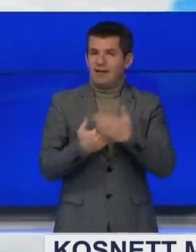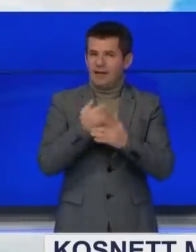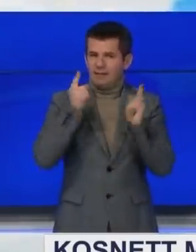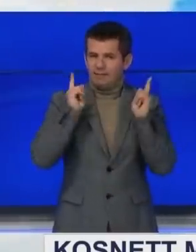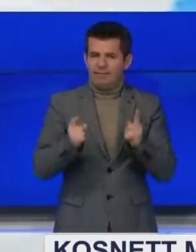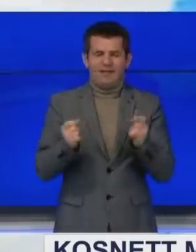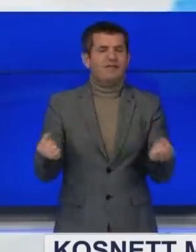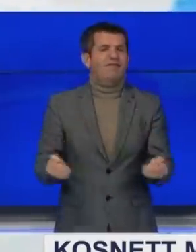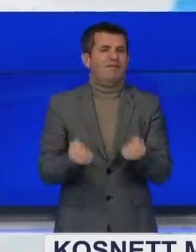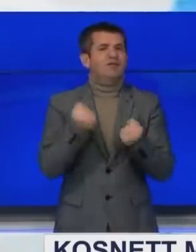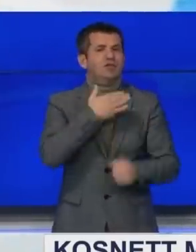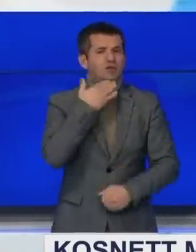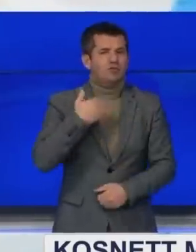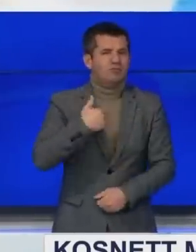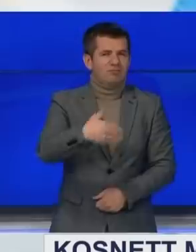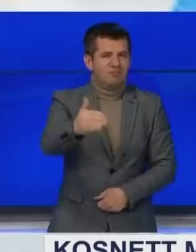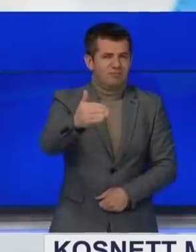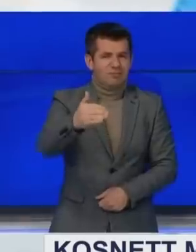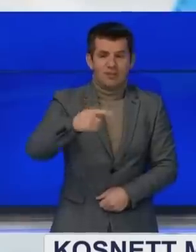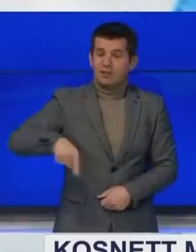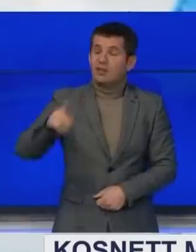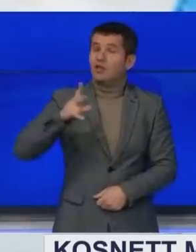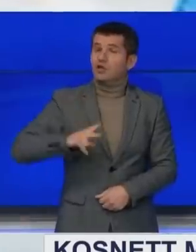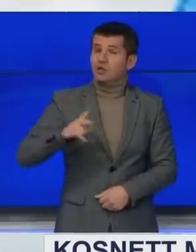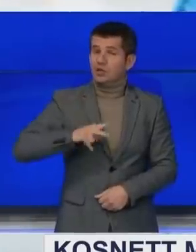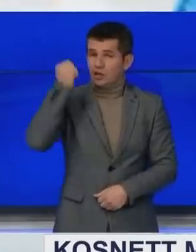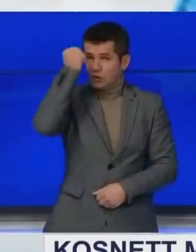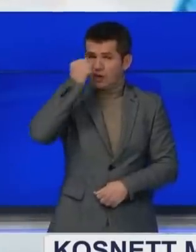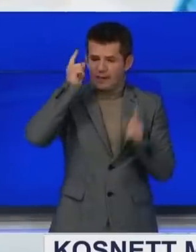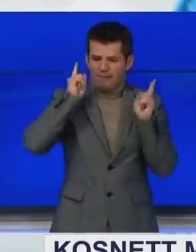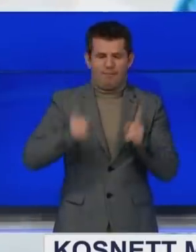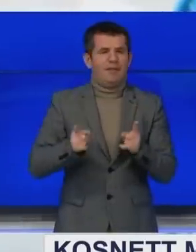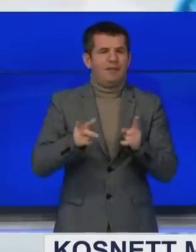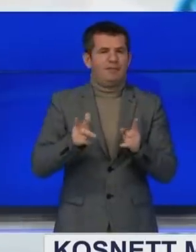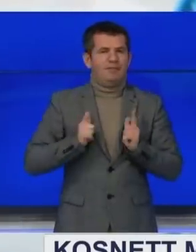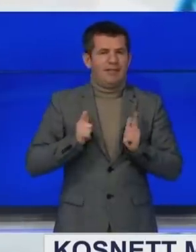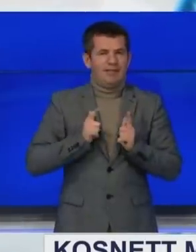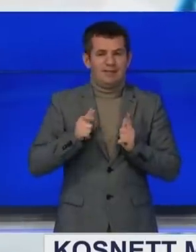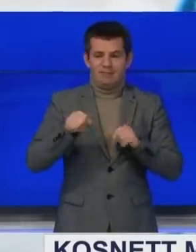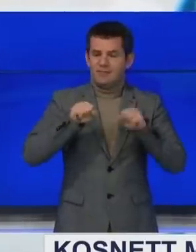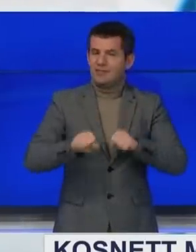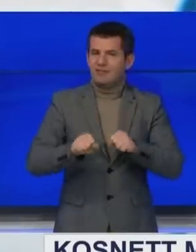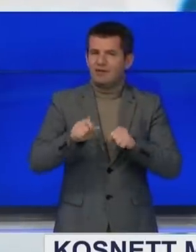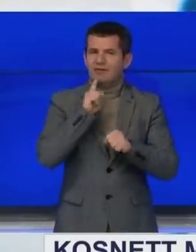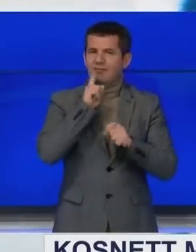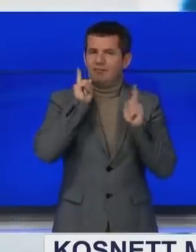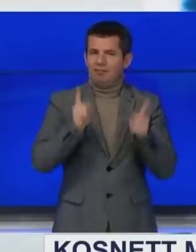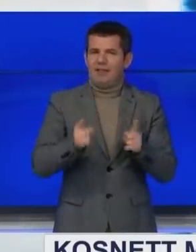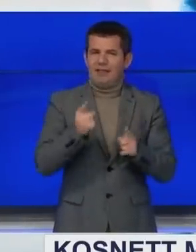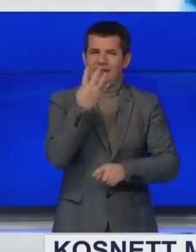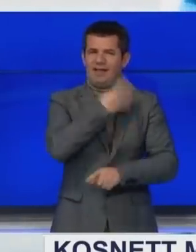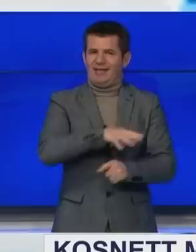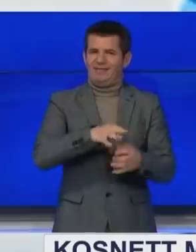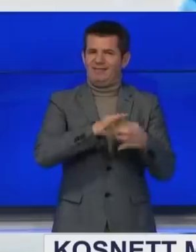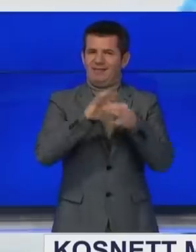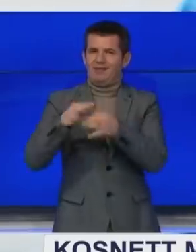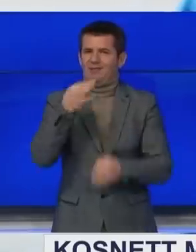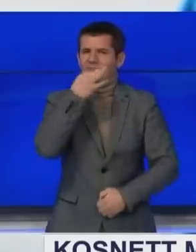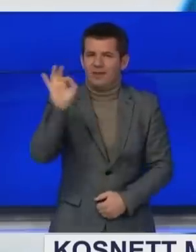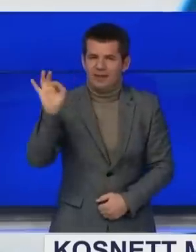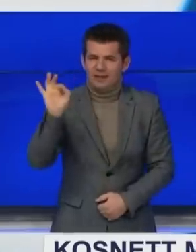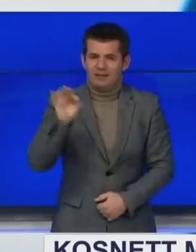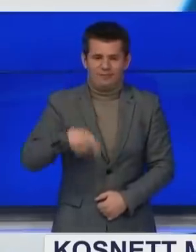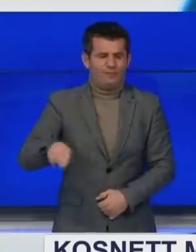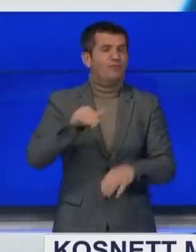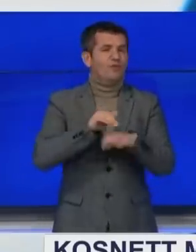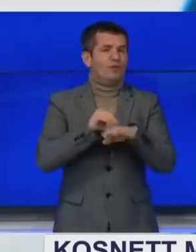me shumë svida. Qytetarët e Kosovës meritojnë qeveria efikase që e përmbush mandatin e sajt të plot, ka thënë ambasadori Amerikanë. Këtë dokument